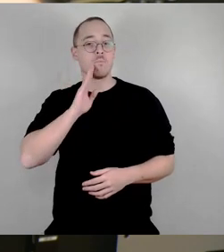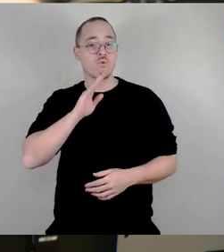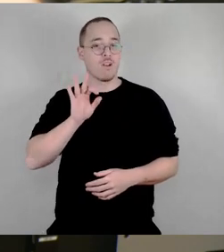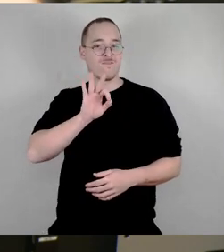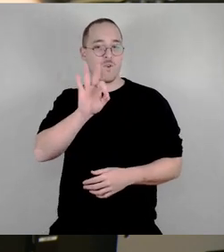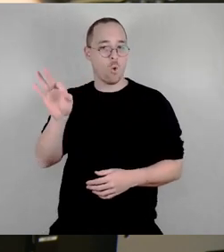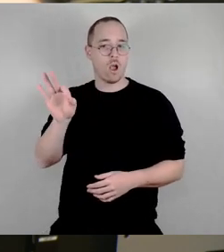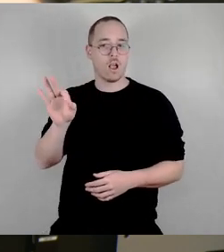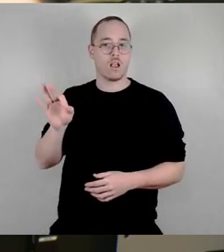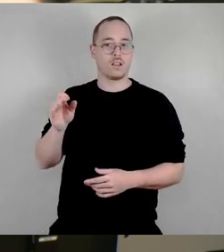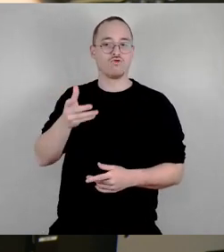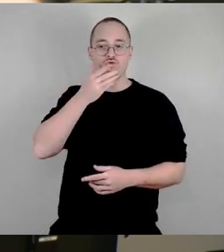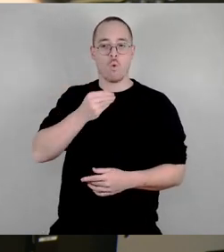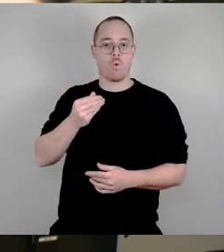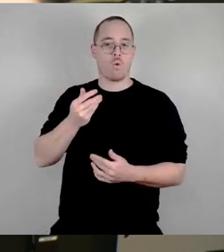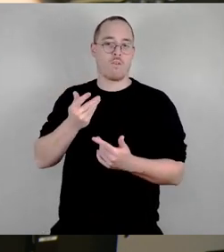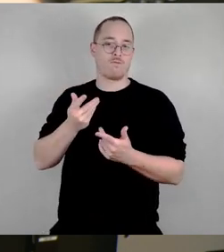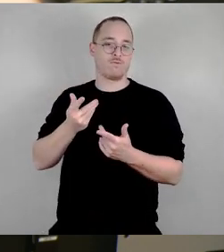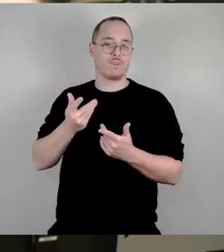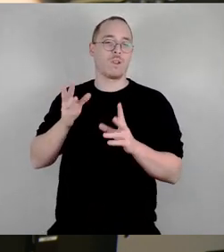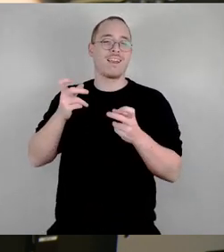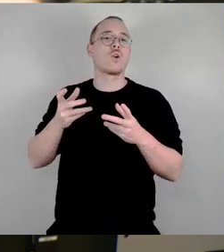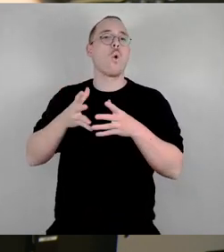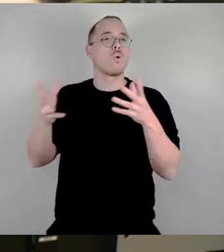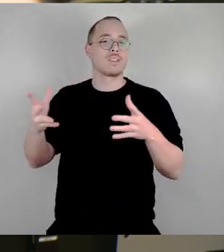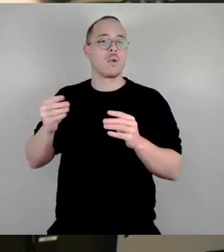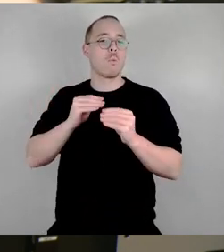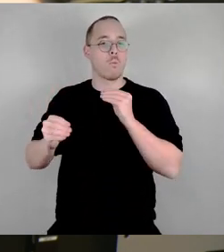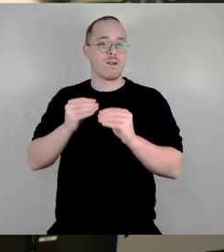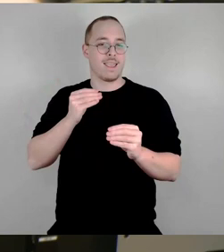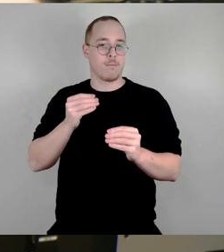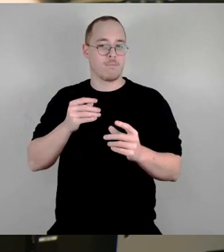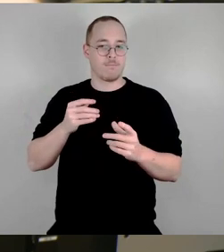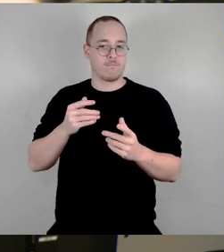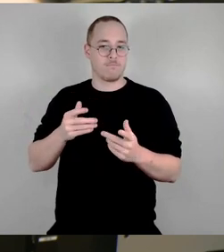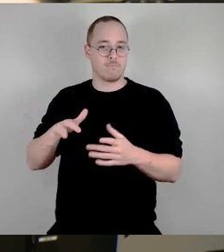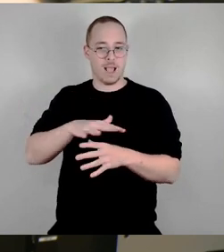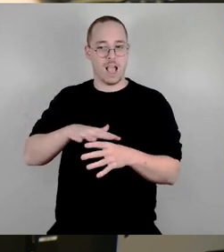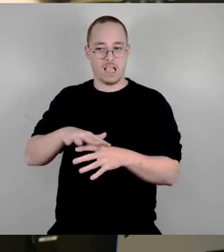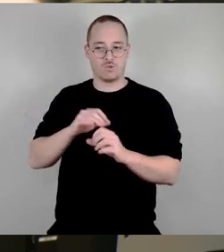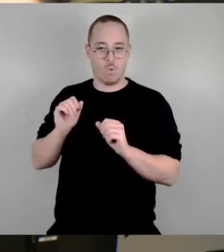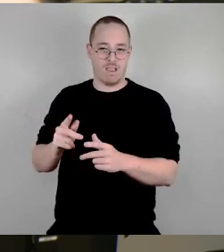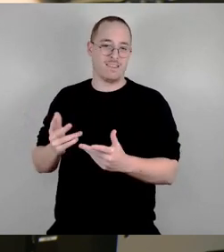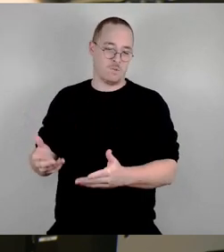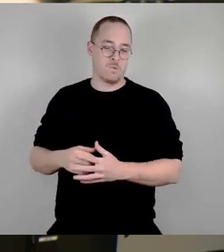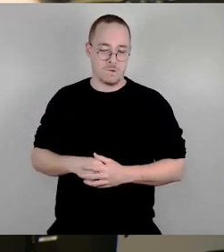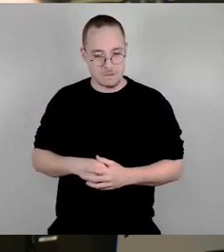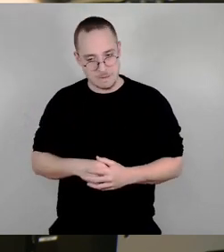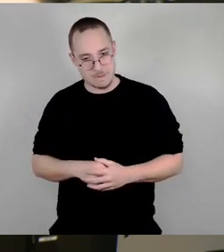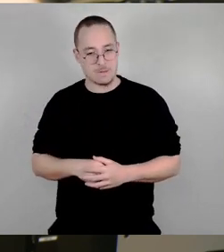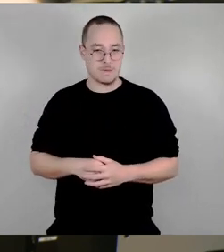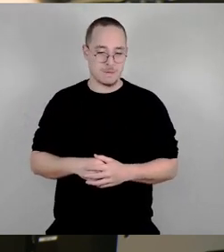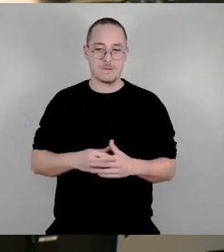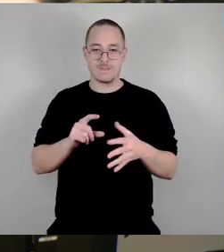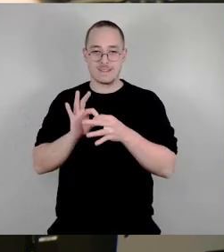regelmäßigen gleichen Auftritte der gleichen Künstler oder Künstlerkollektive. Und das ist der weiter nicht abgebildete